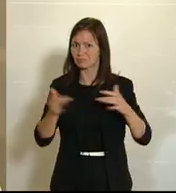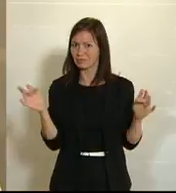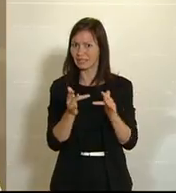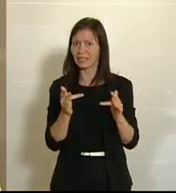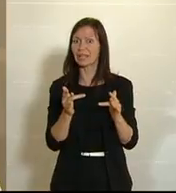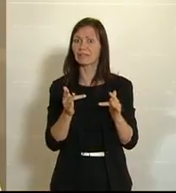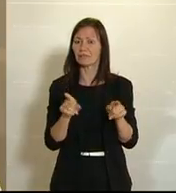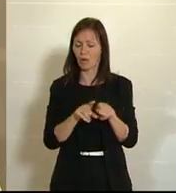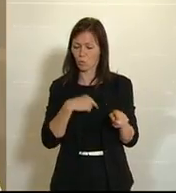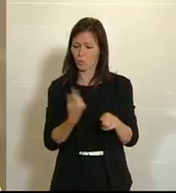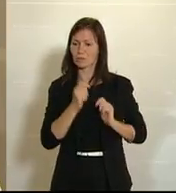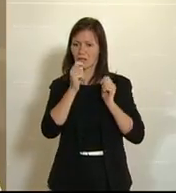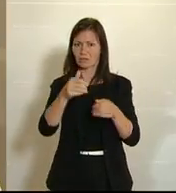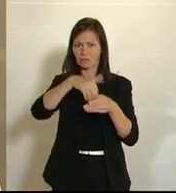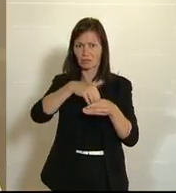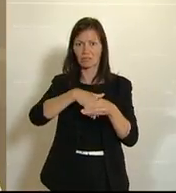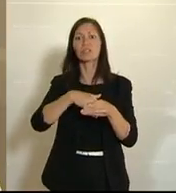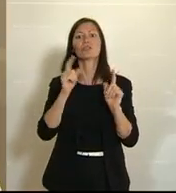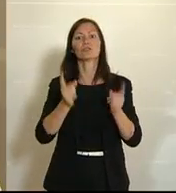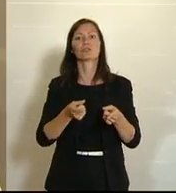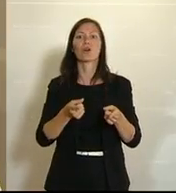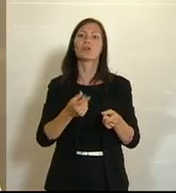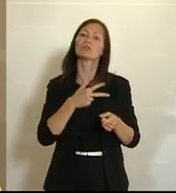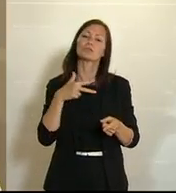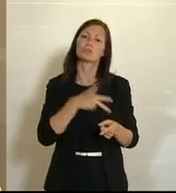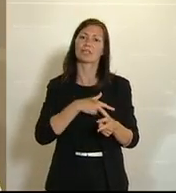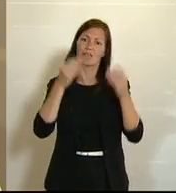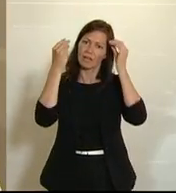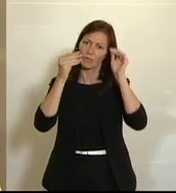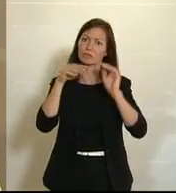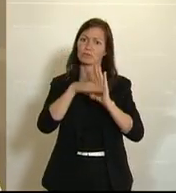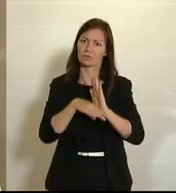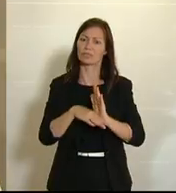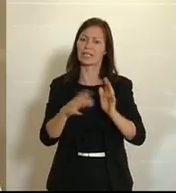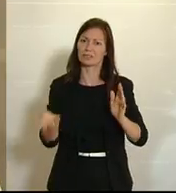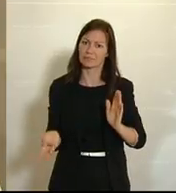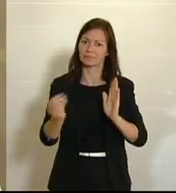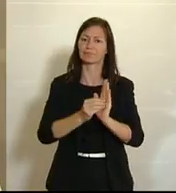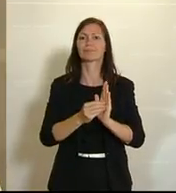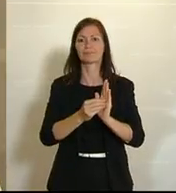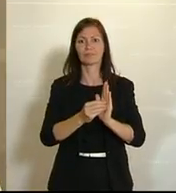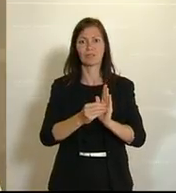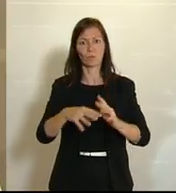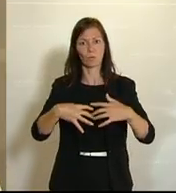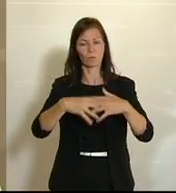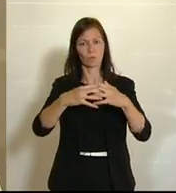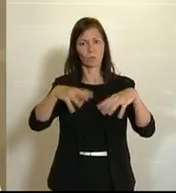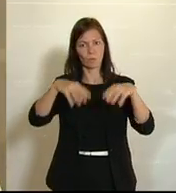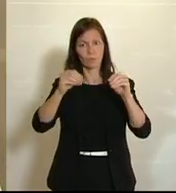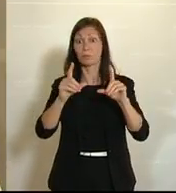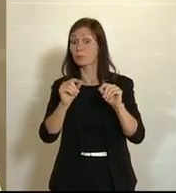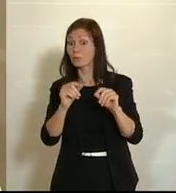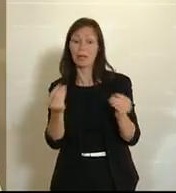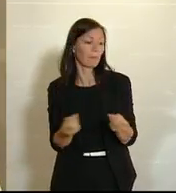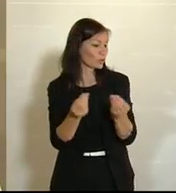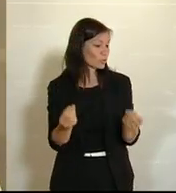Schaffung eines Sozialverantwortungsgesetzes, der dem Sozialausschuss zugewiesen wurde. Mithilfe dieses Gesetzes sollen Produkte, die